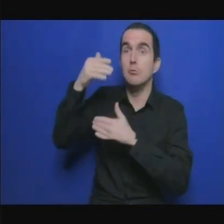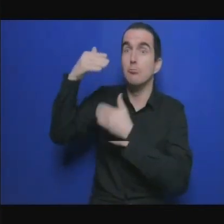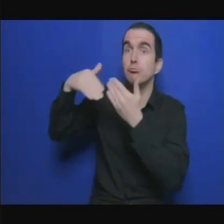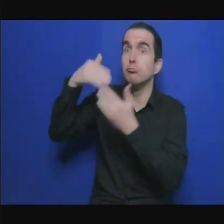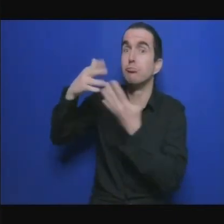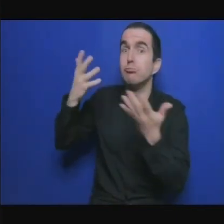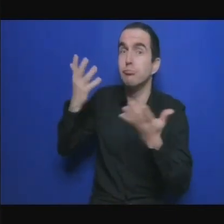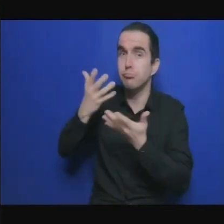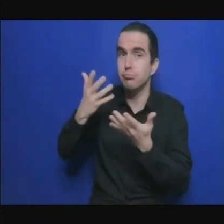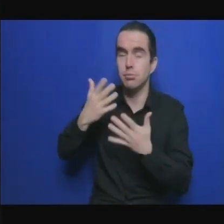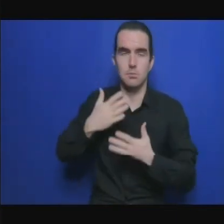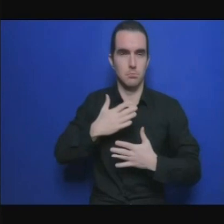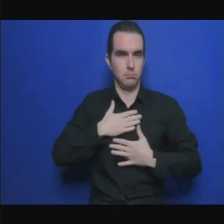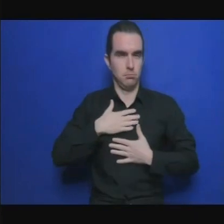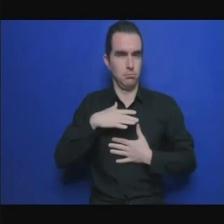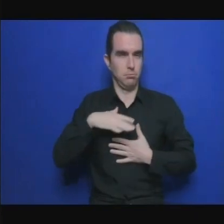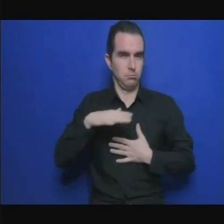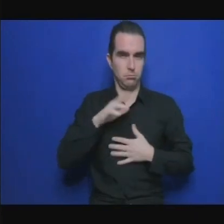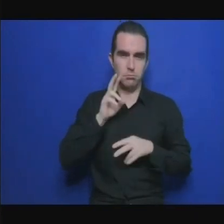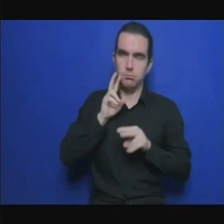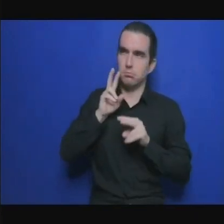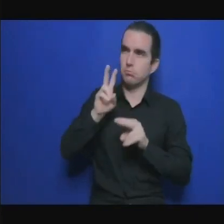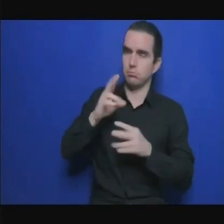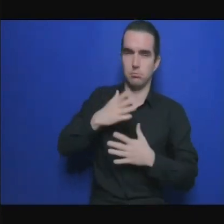je pense à ce dont on a parlé aujourd'hui